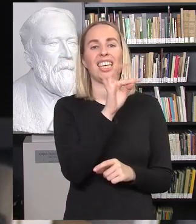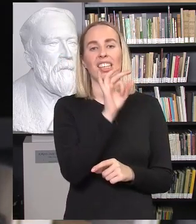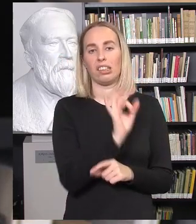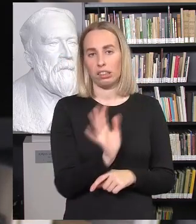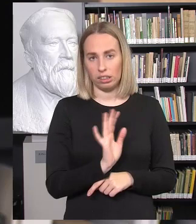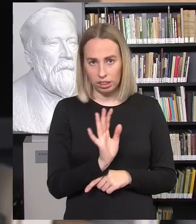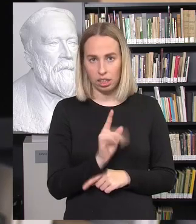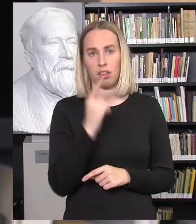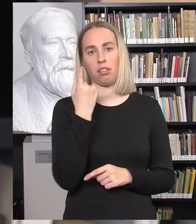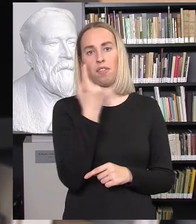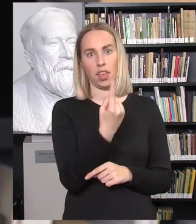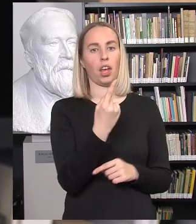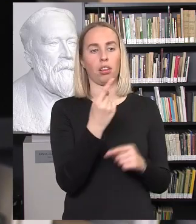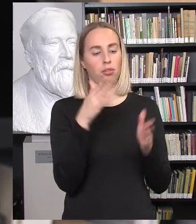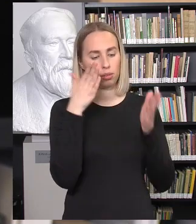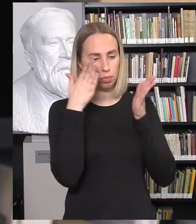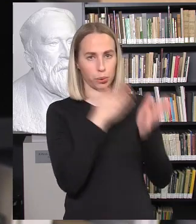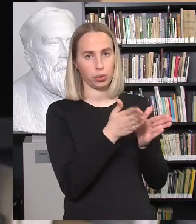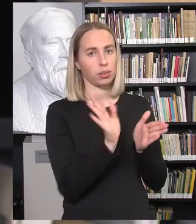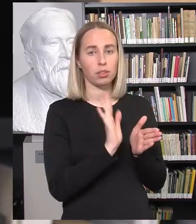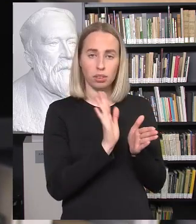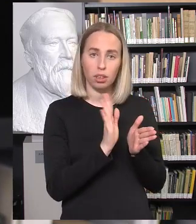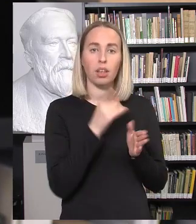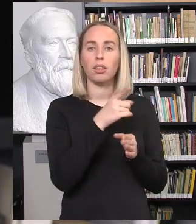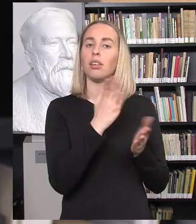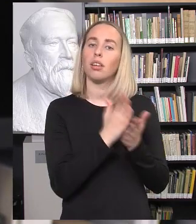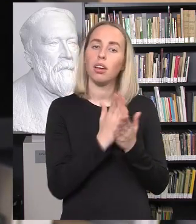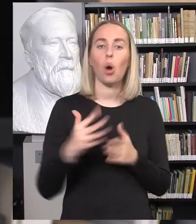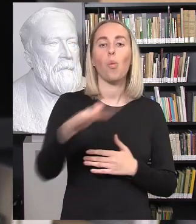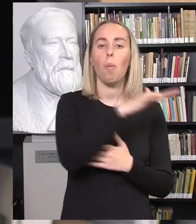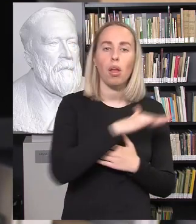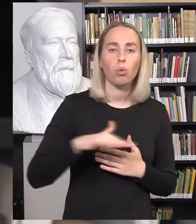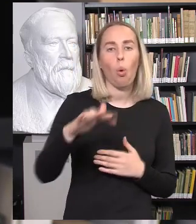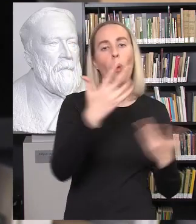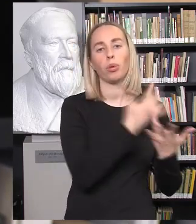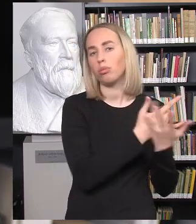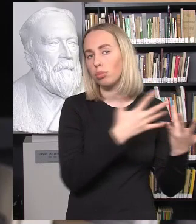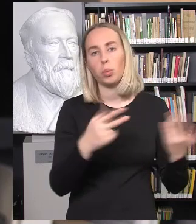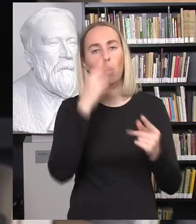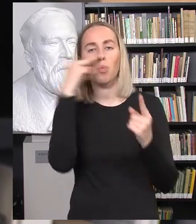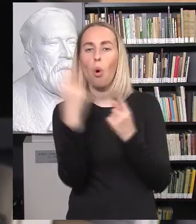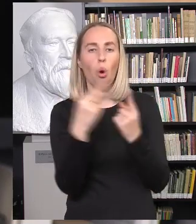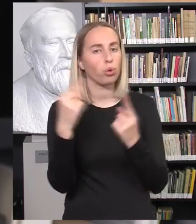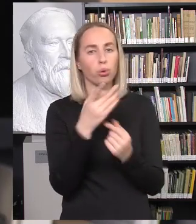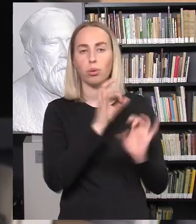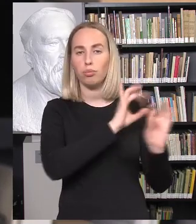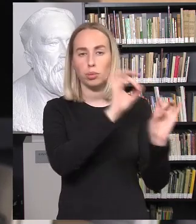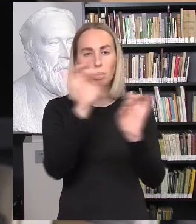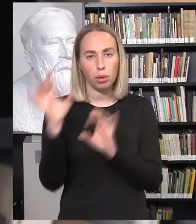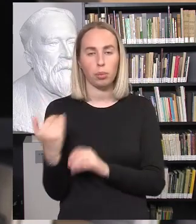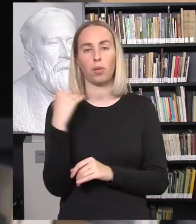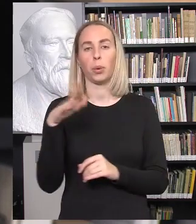pusė ir jis tikrai turi labai bendruomenės, labai įvairias, įvairiais požiūrėjais, įvairiais